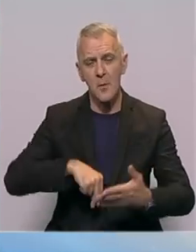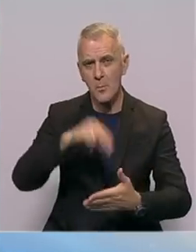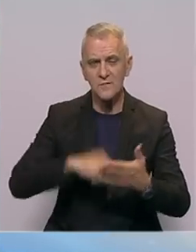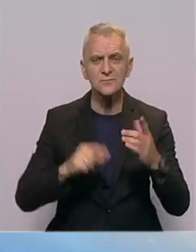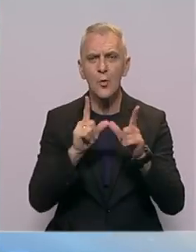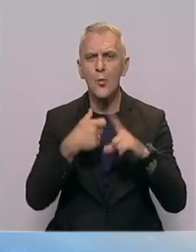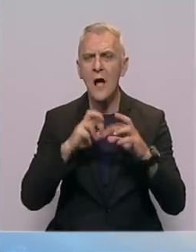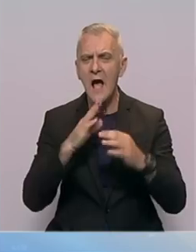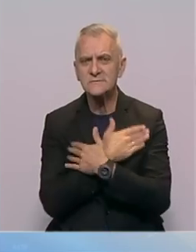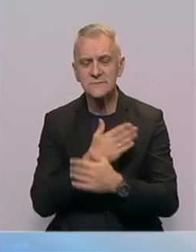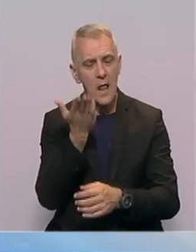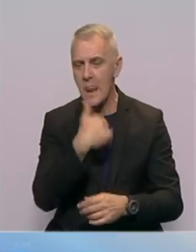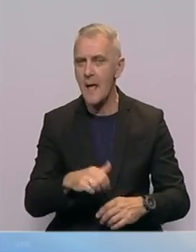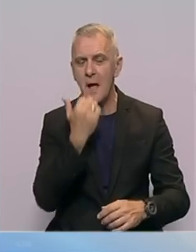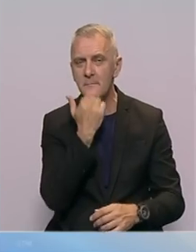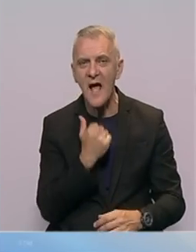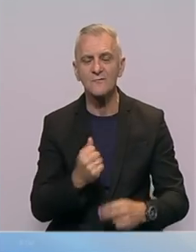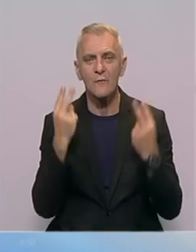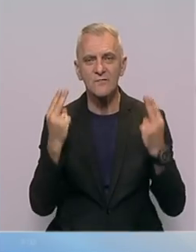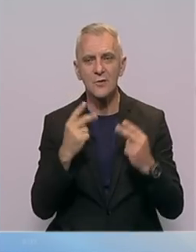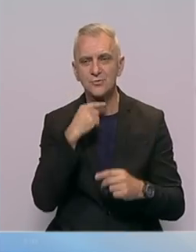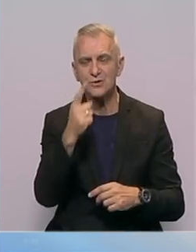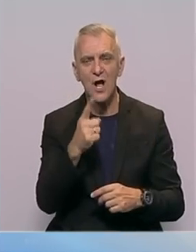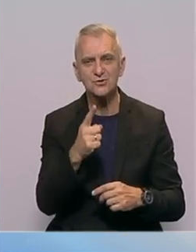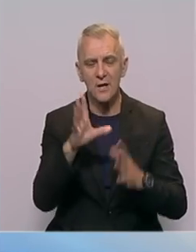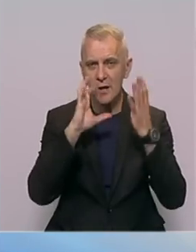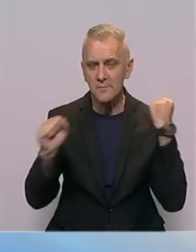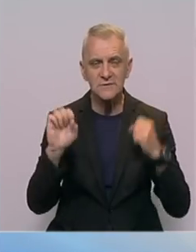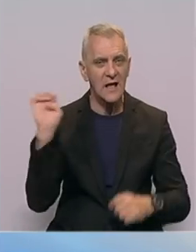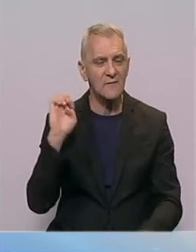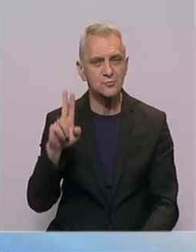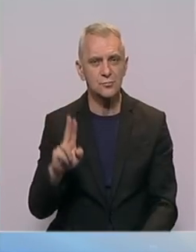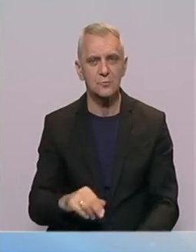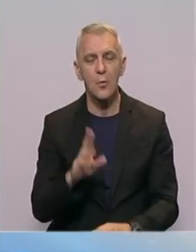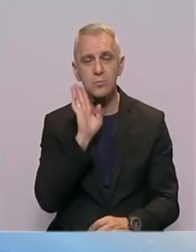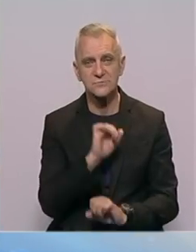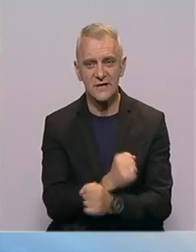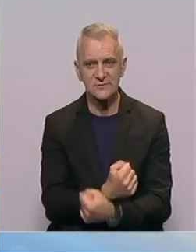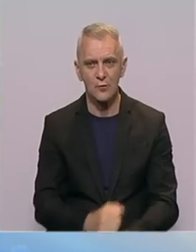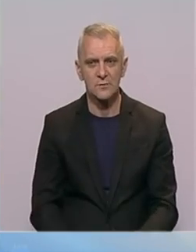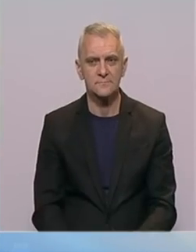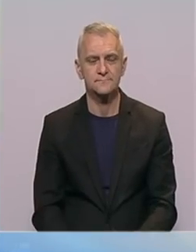Dnevnik 3 i zaslanstva Evropske unije u Bosni i Hercegovini.